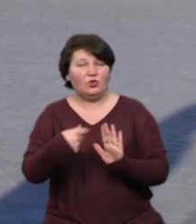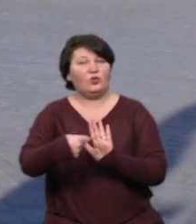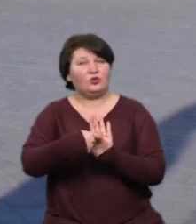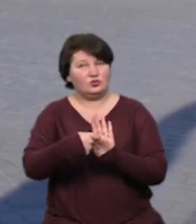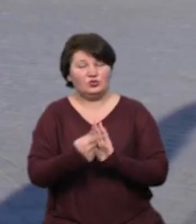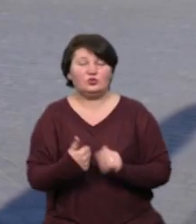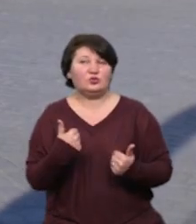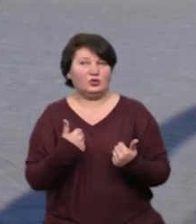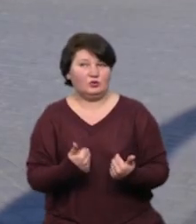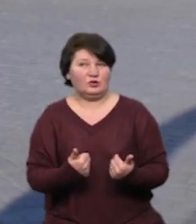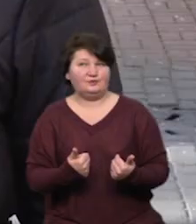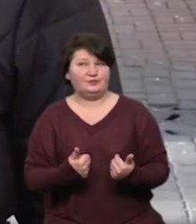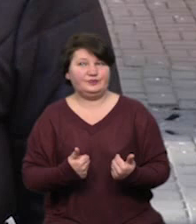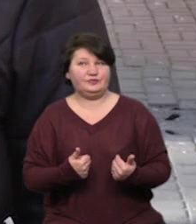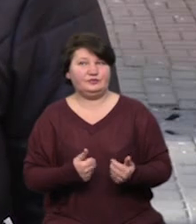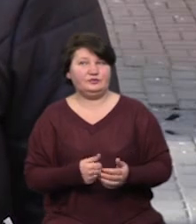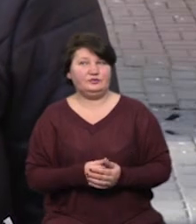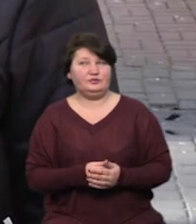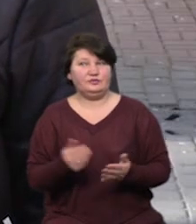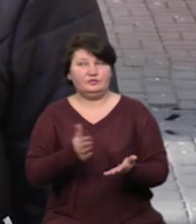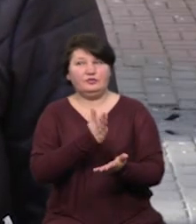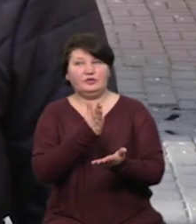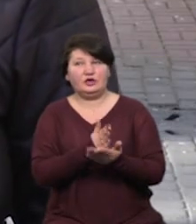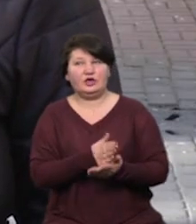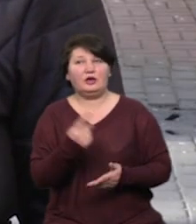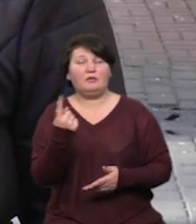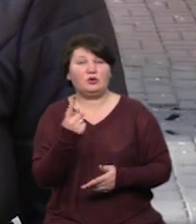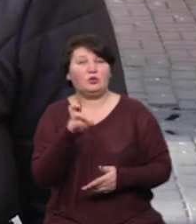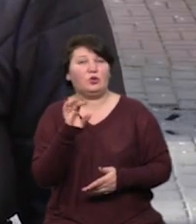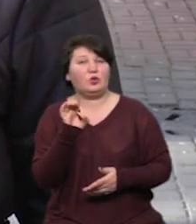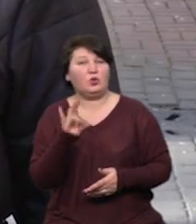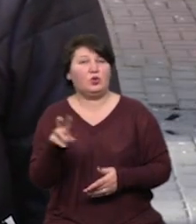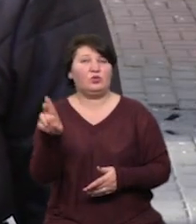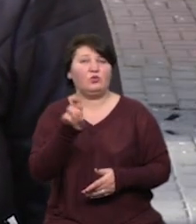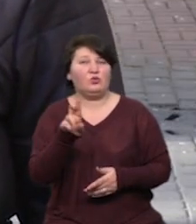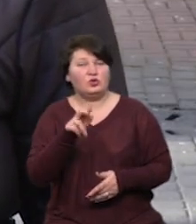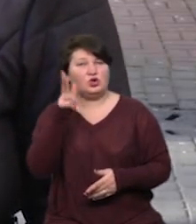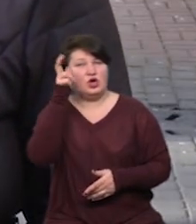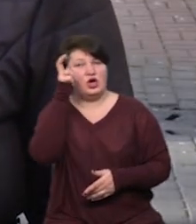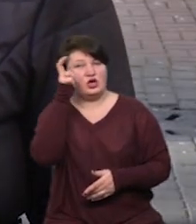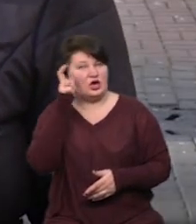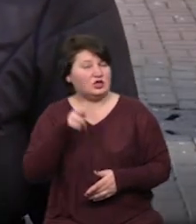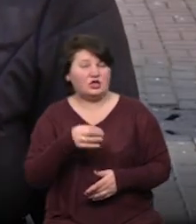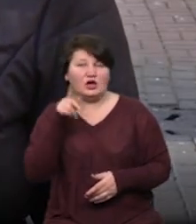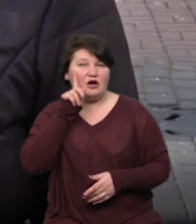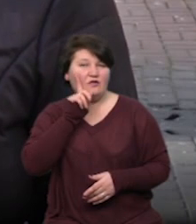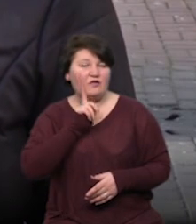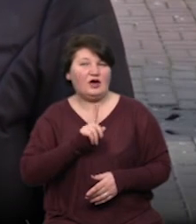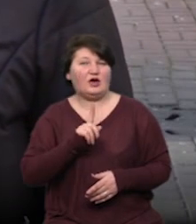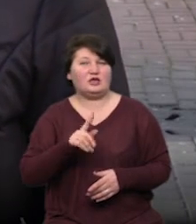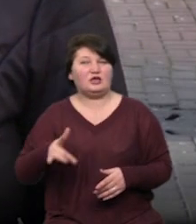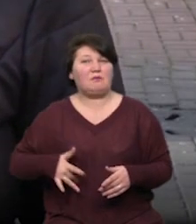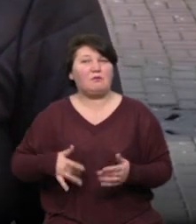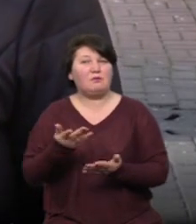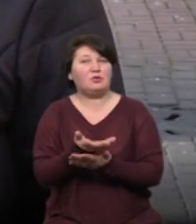добре. Є і перси, бульйон, борщик, гречка, файна з печінкою,